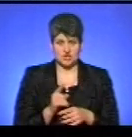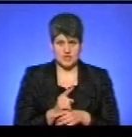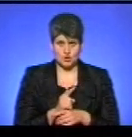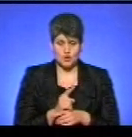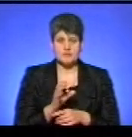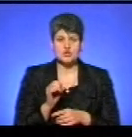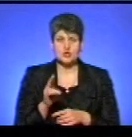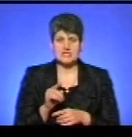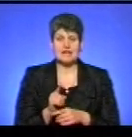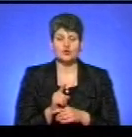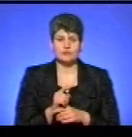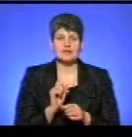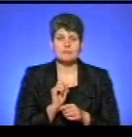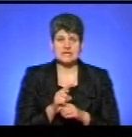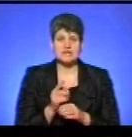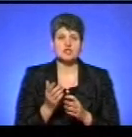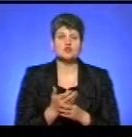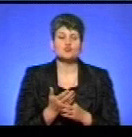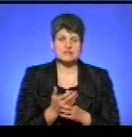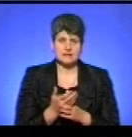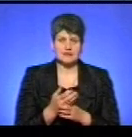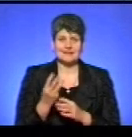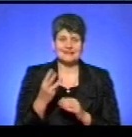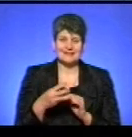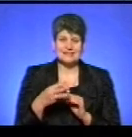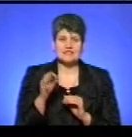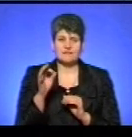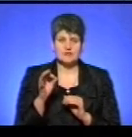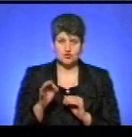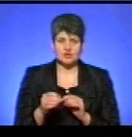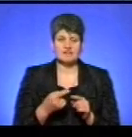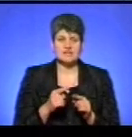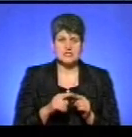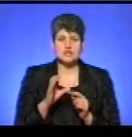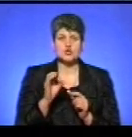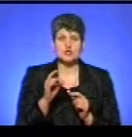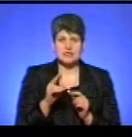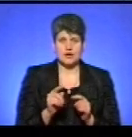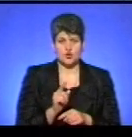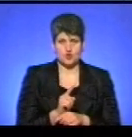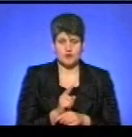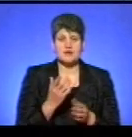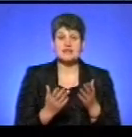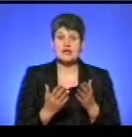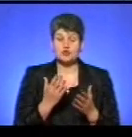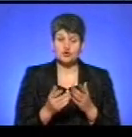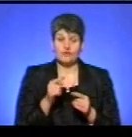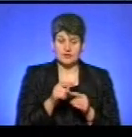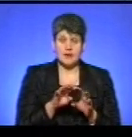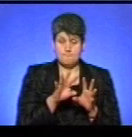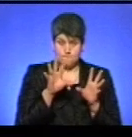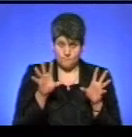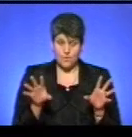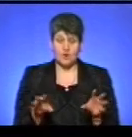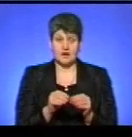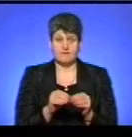соціальні норми для призначення субсидії, 30% від цієї соціальної норми. Якщо вона покриє цих 30